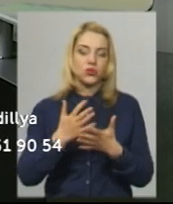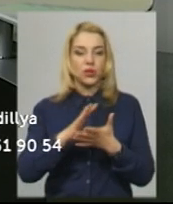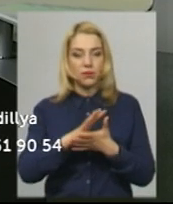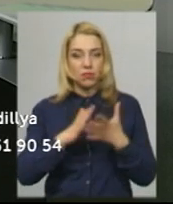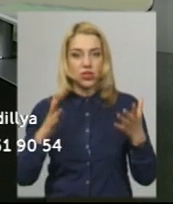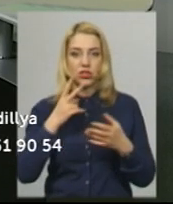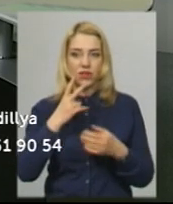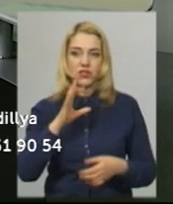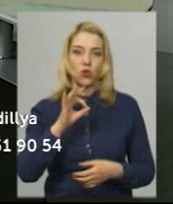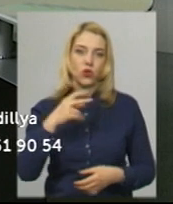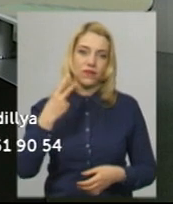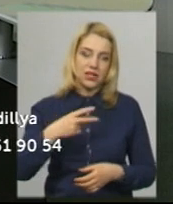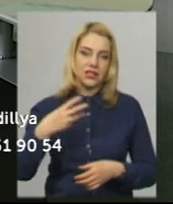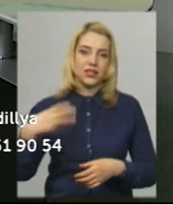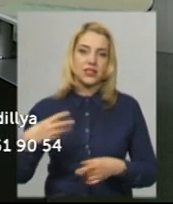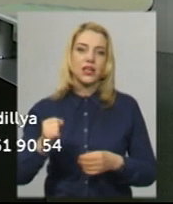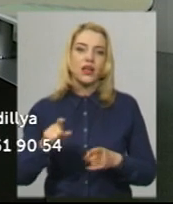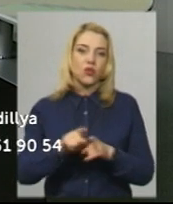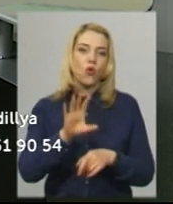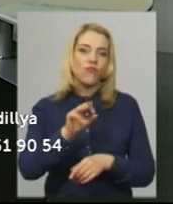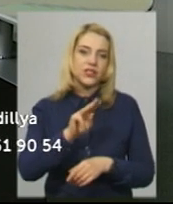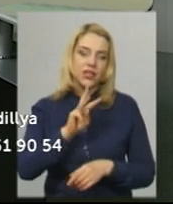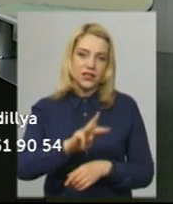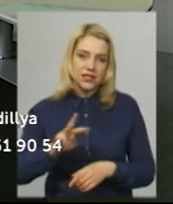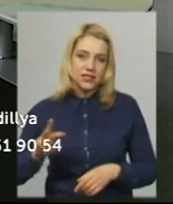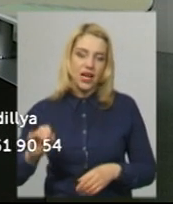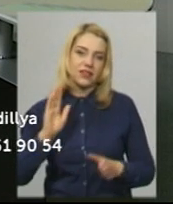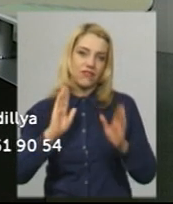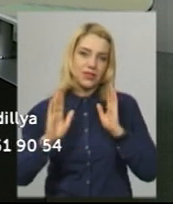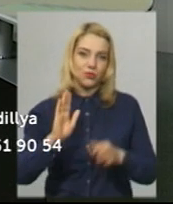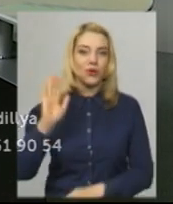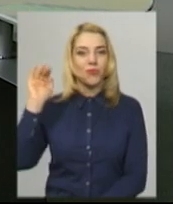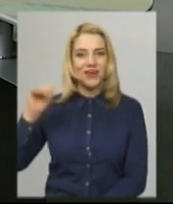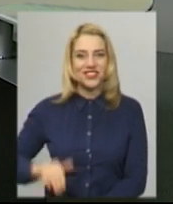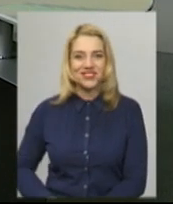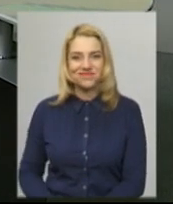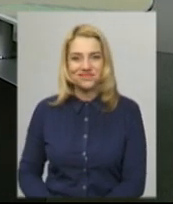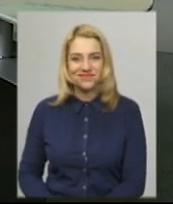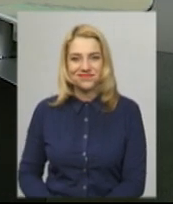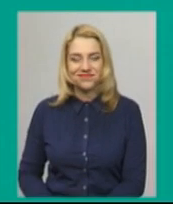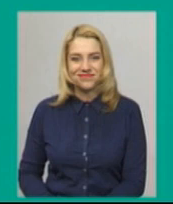більше о 20.30, а також на нашому офіційному сайті та на сторінці у Фейсбук. Побачимось.